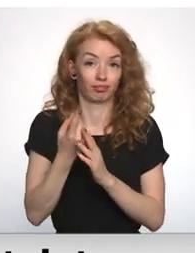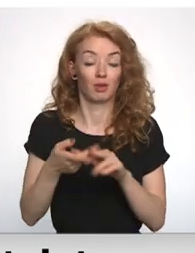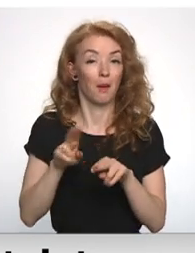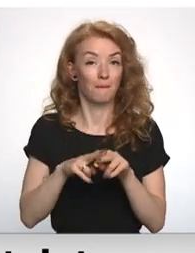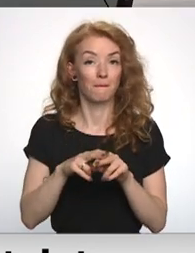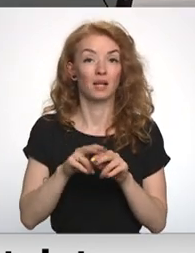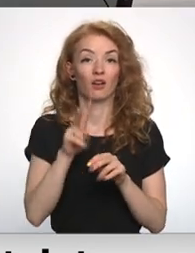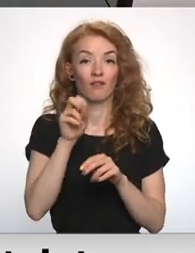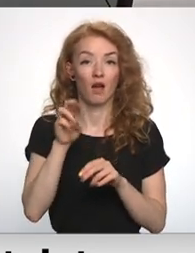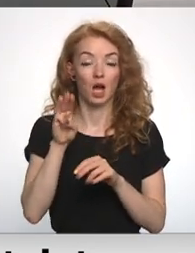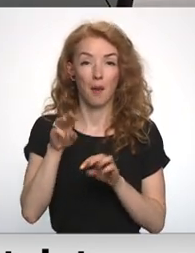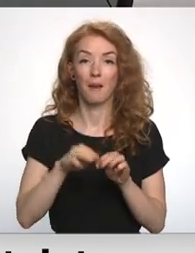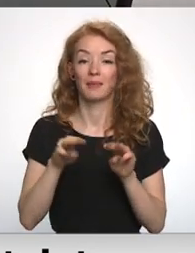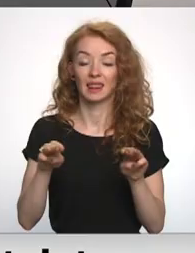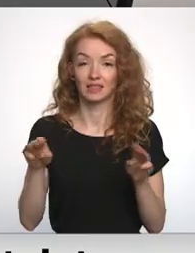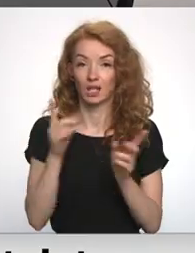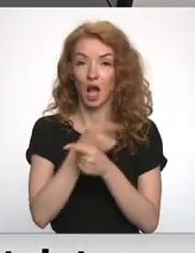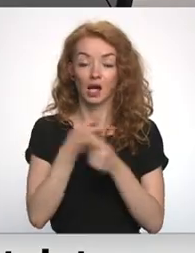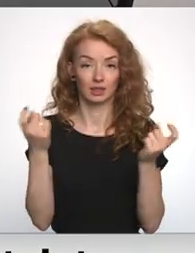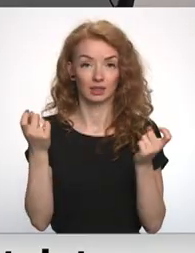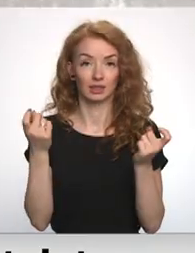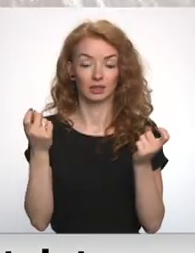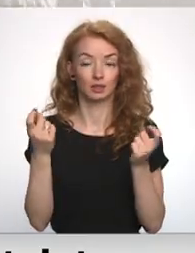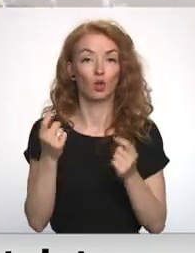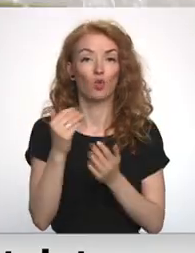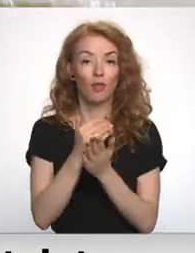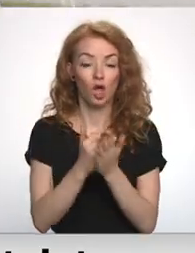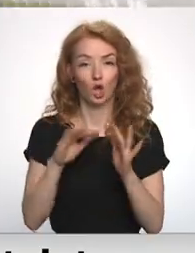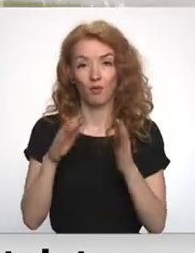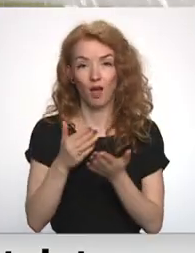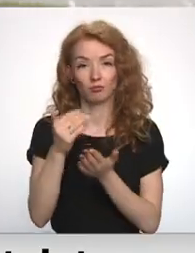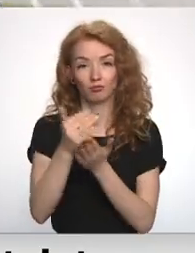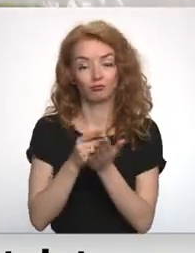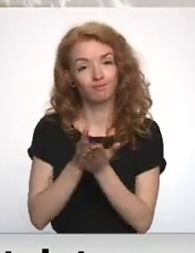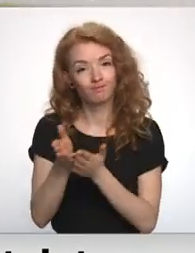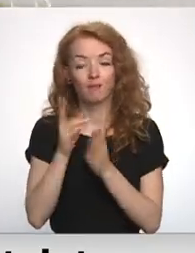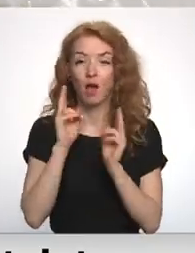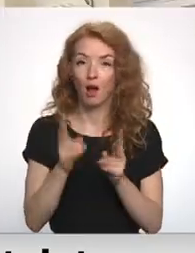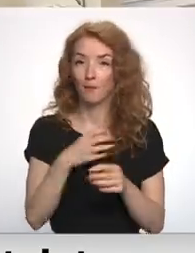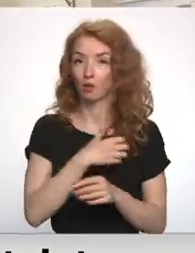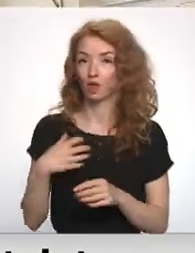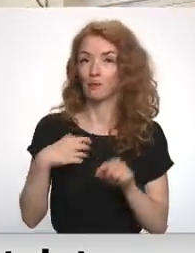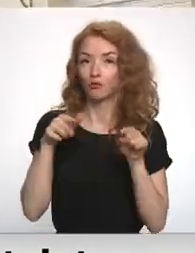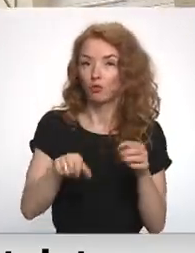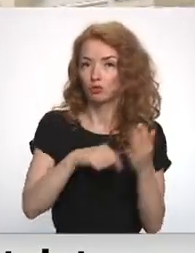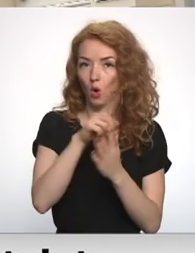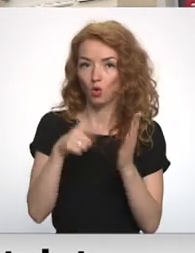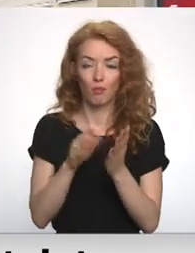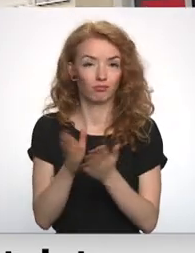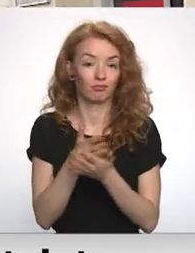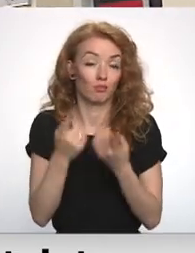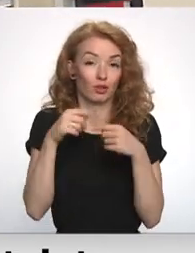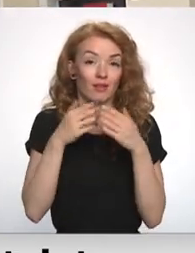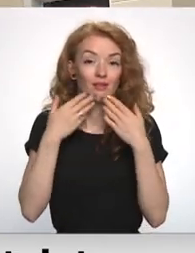aizsardzības un reģionālās attīstības ministrija atzīst, ka noteikumu vai vadlīniju, kā pašvaldībām šos jautājumus kārtot, nav.